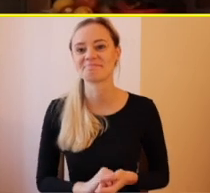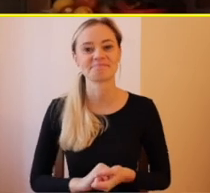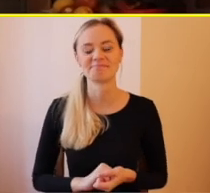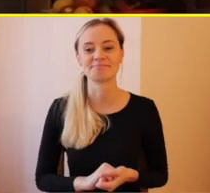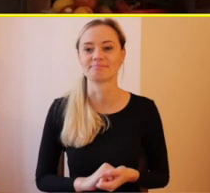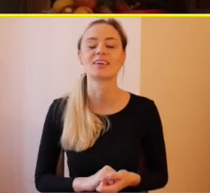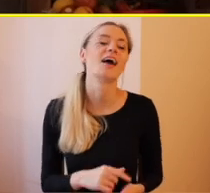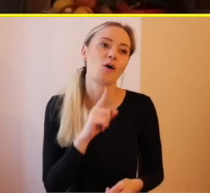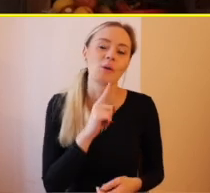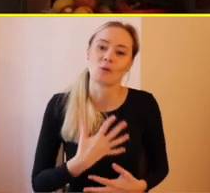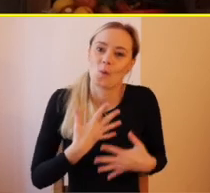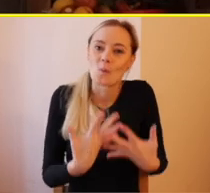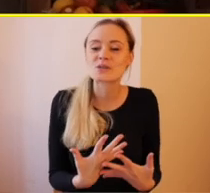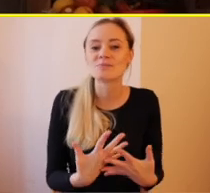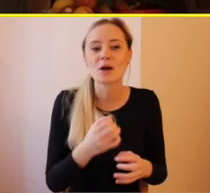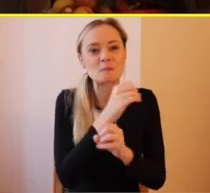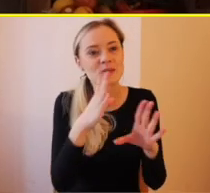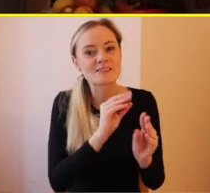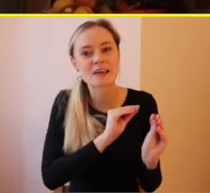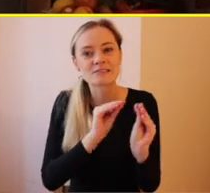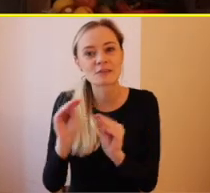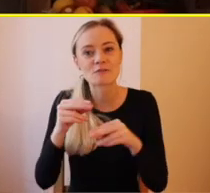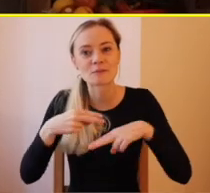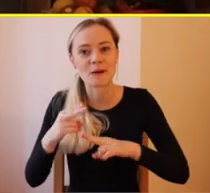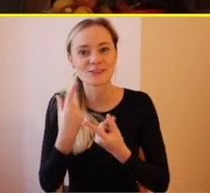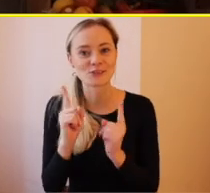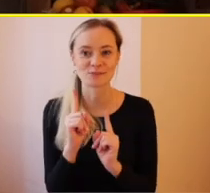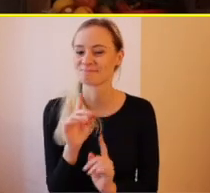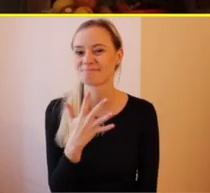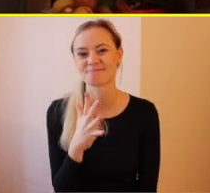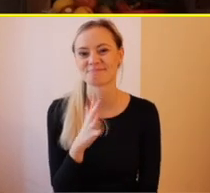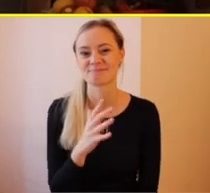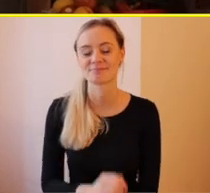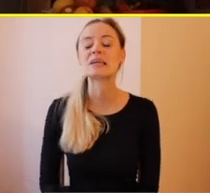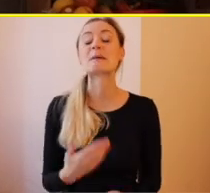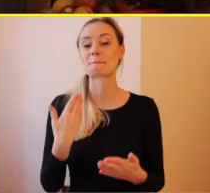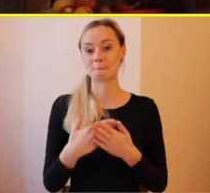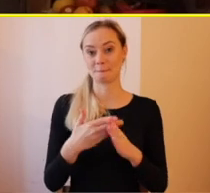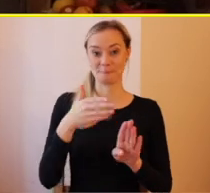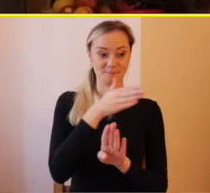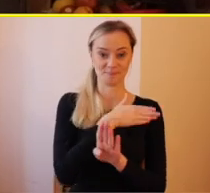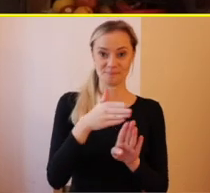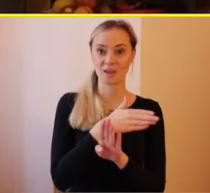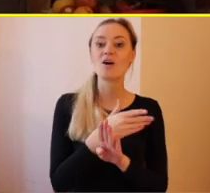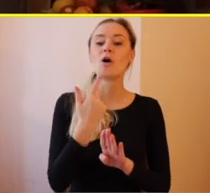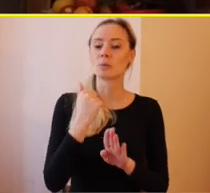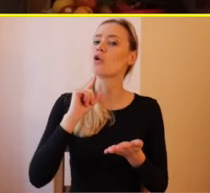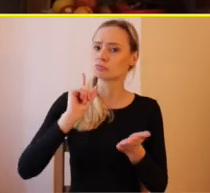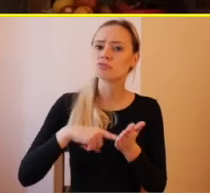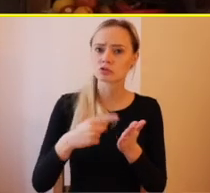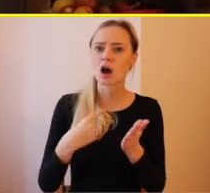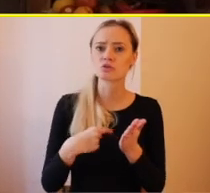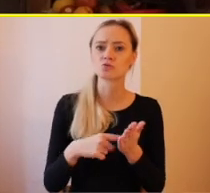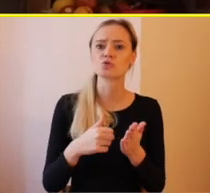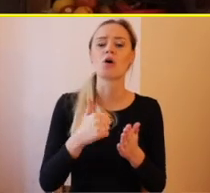Uprimne nie. Je to z niekoľkých dôvodov. Chodili sme na Slovensko pravidelne,